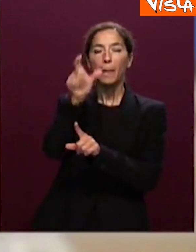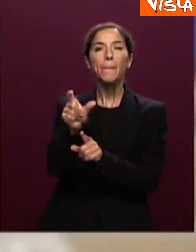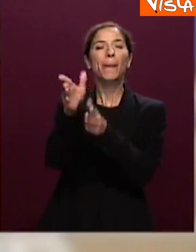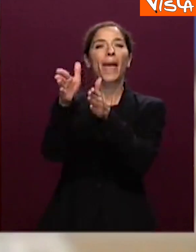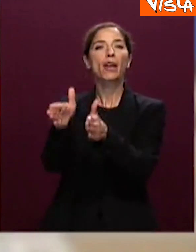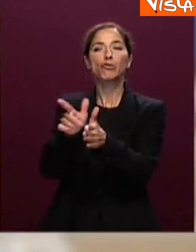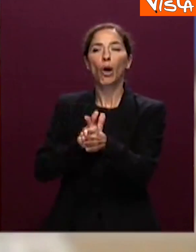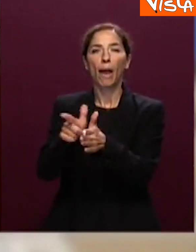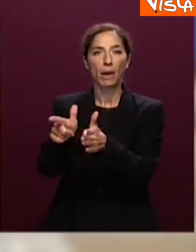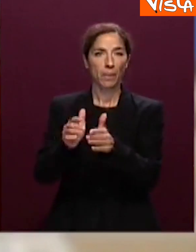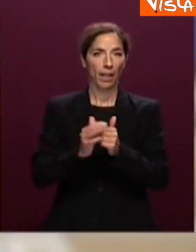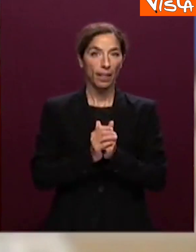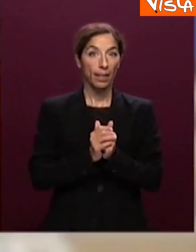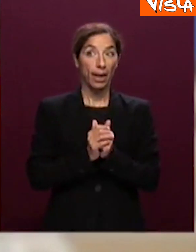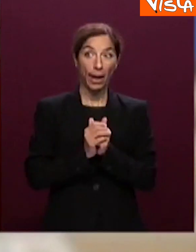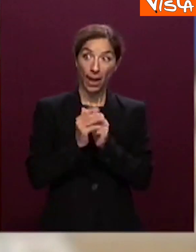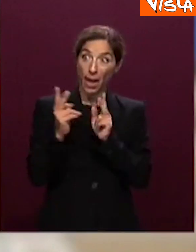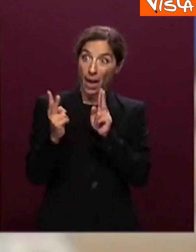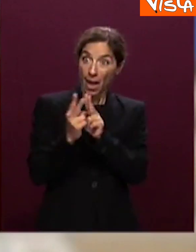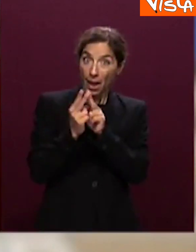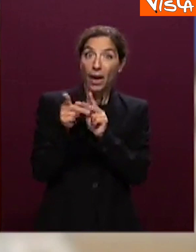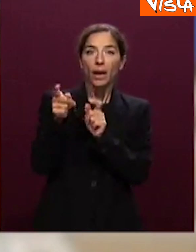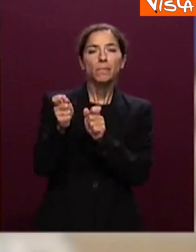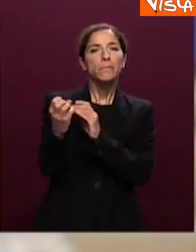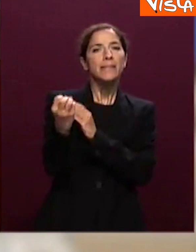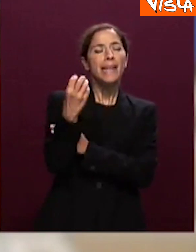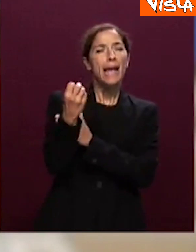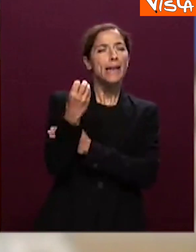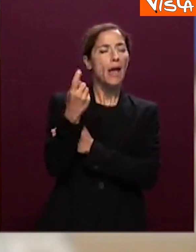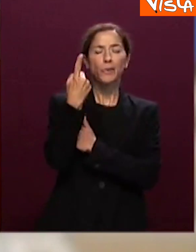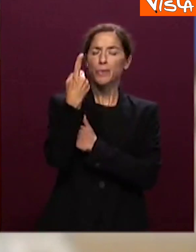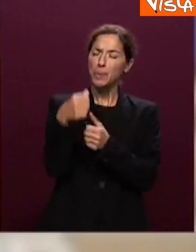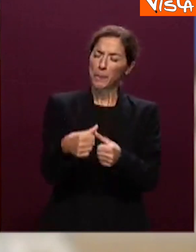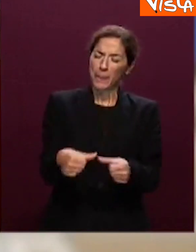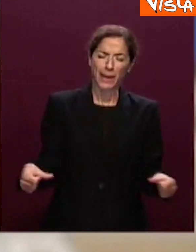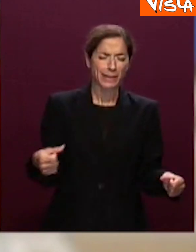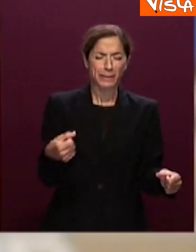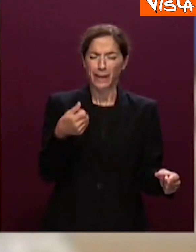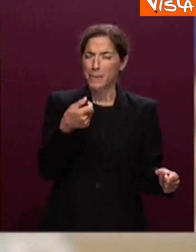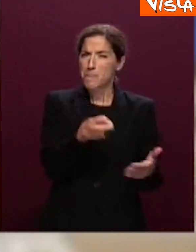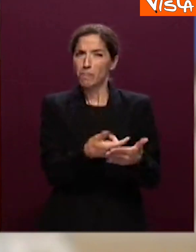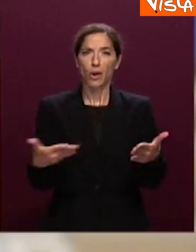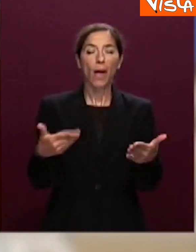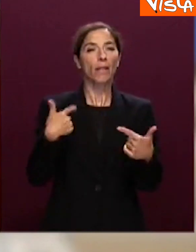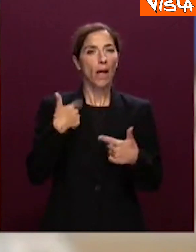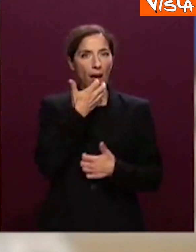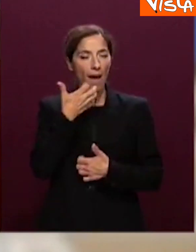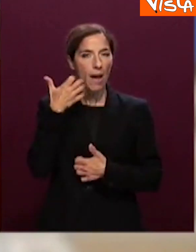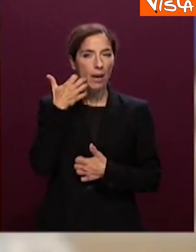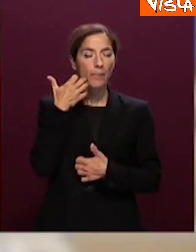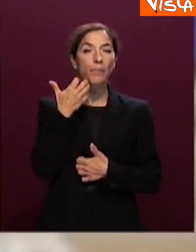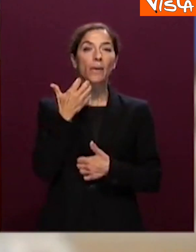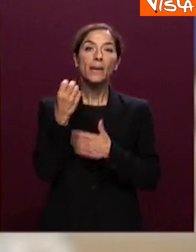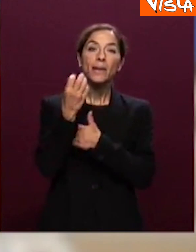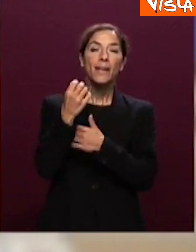ha insegnato una cosa fondamentale, della quale io ho sempre fatto tesoro. La libertà, diceva, non consiste nel